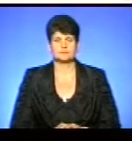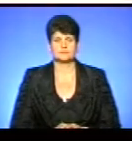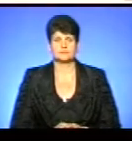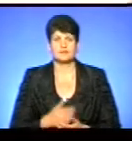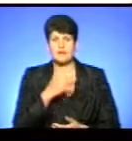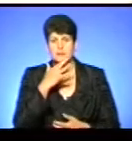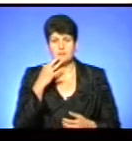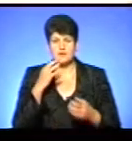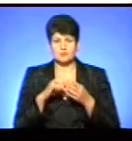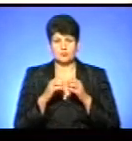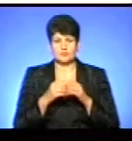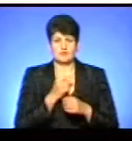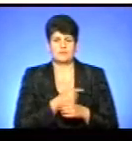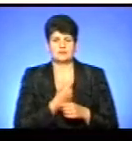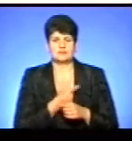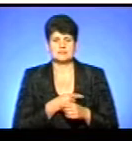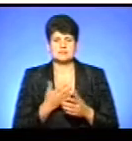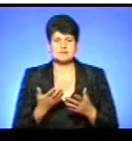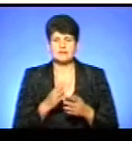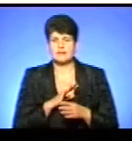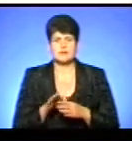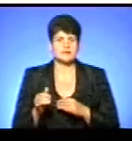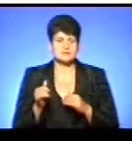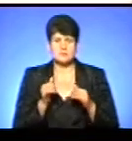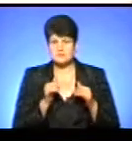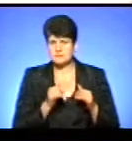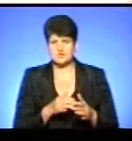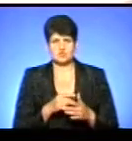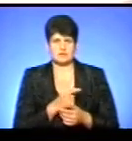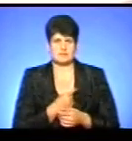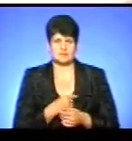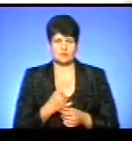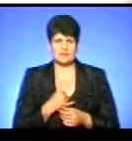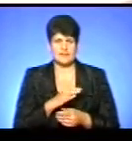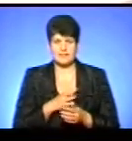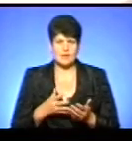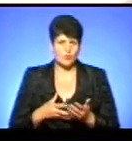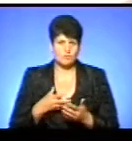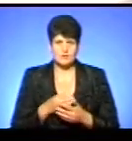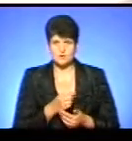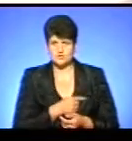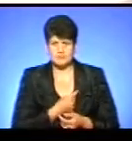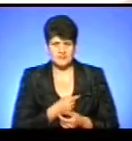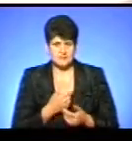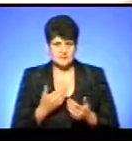Багато проблем в медицині. Нас медицина не забезпечена, нас медицина не оплачує, нас медицина